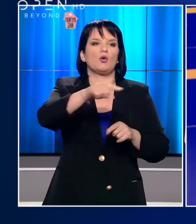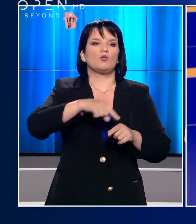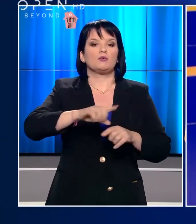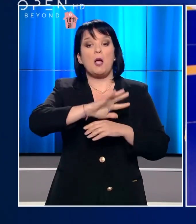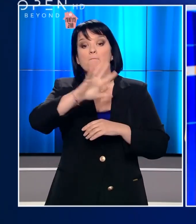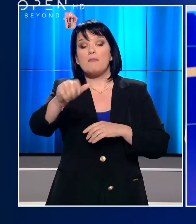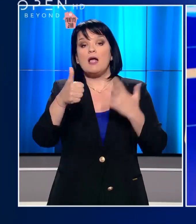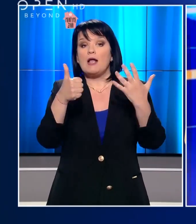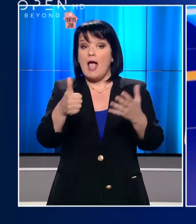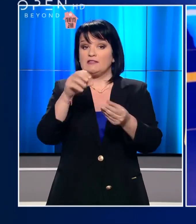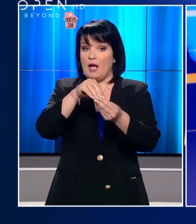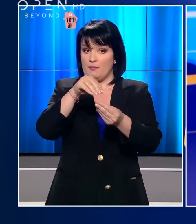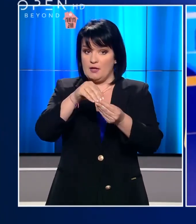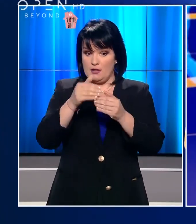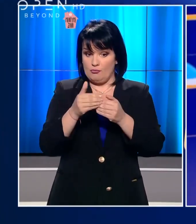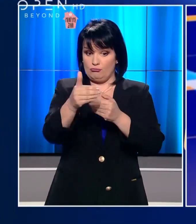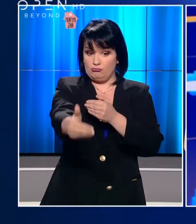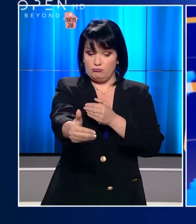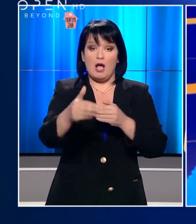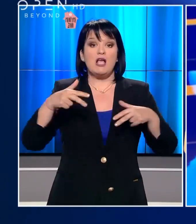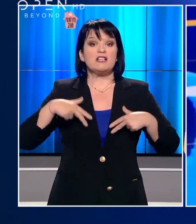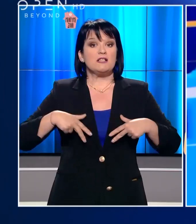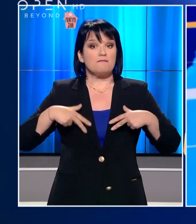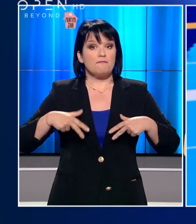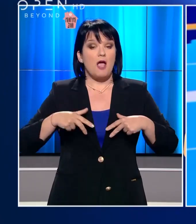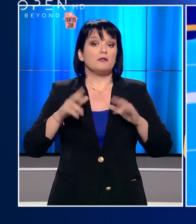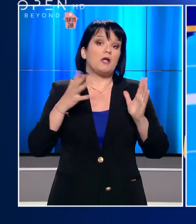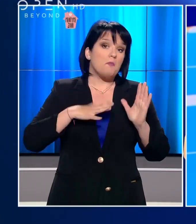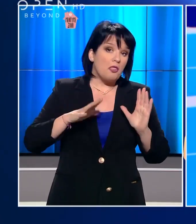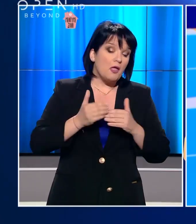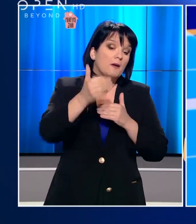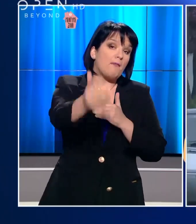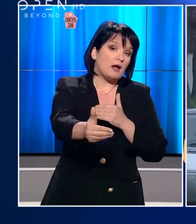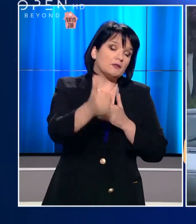διαρκέσουν μέχρι τις 6 Απριλίου, εκτός αν η κυβέρνηση αποφασίσει την παράτασή τους.